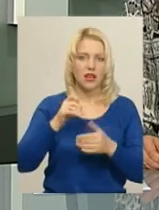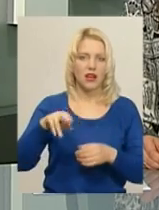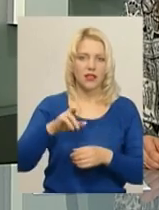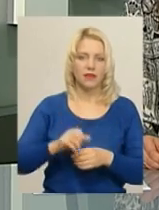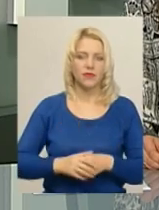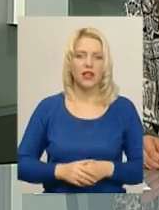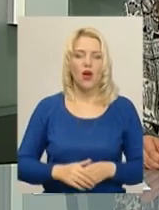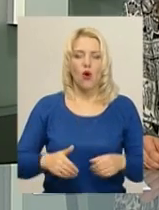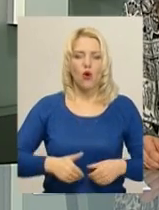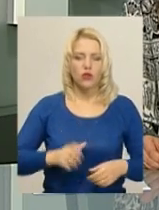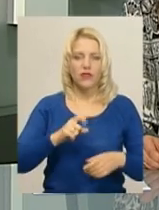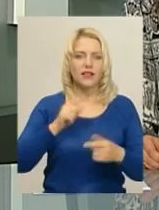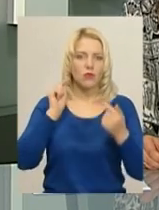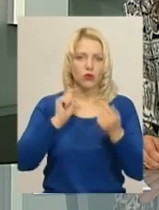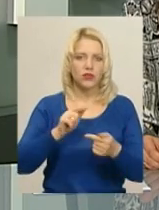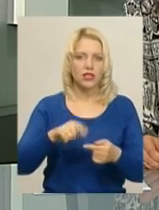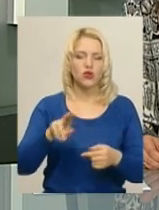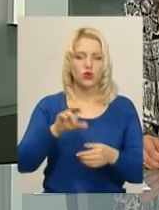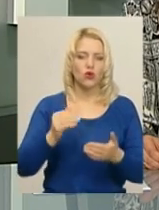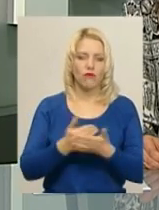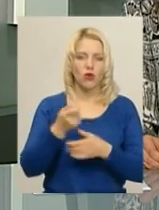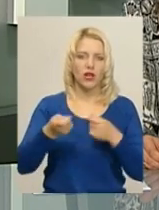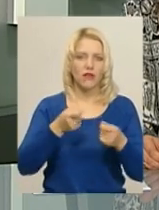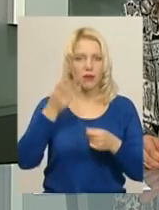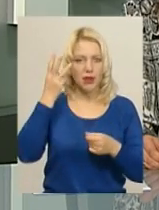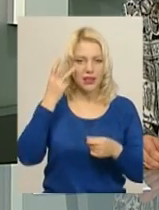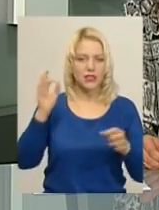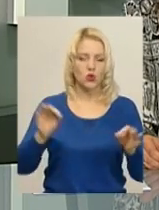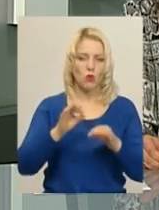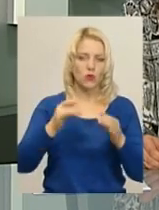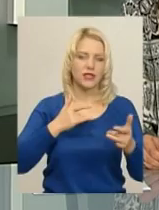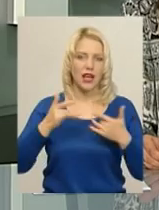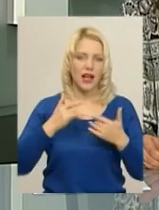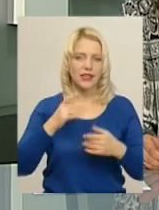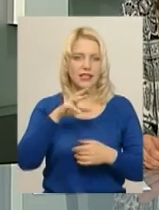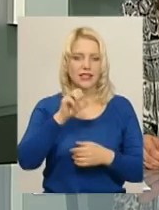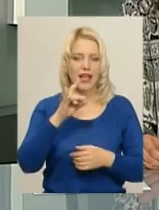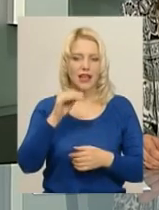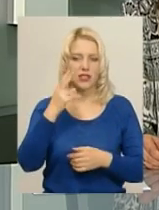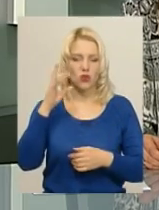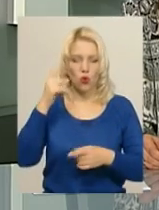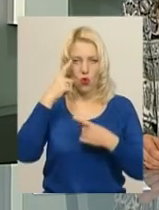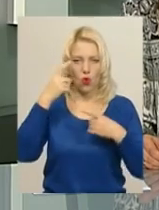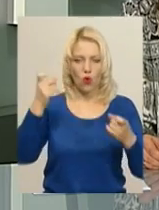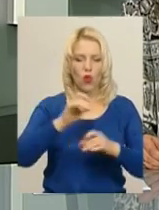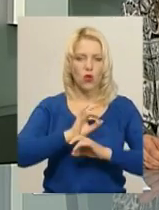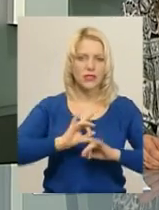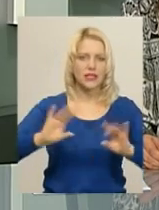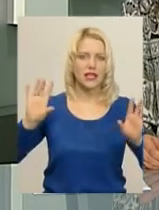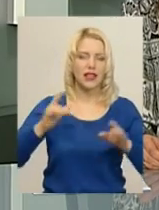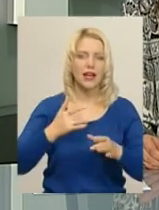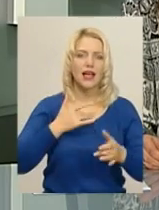Голодування на знак протесту проти нового керівництва Хмельницького обласного муздрамтеатру імені Михайла Старицького оголосили актриса театру.